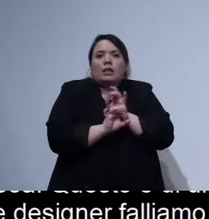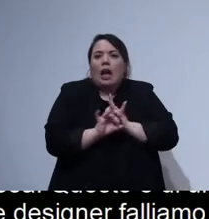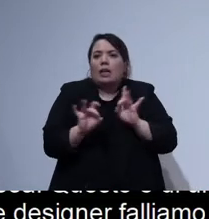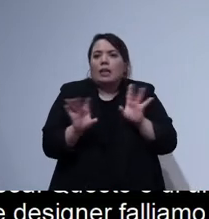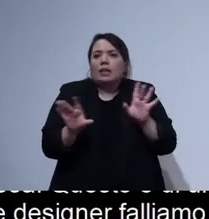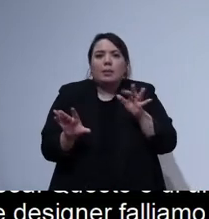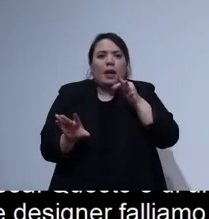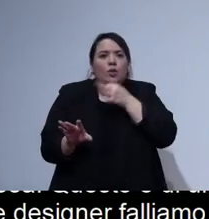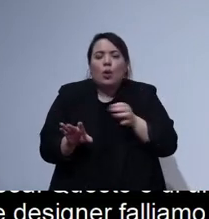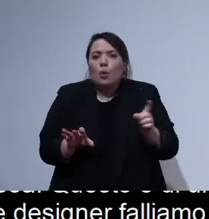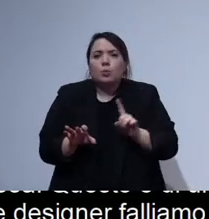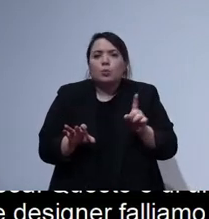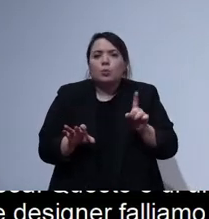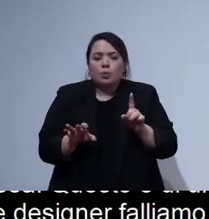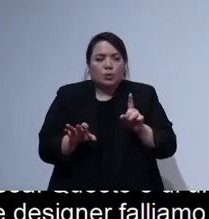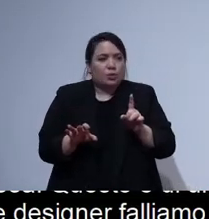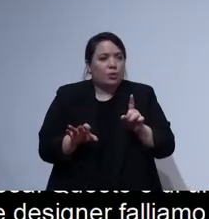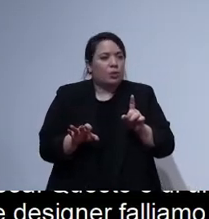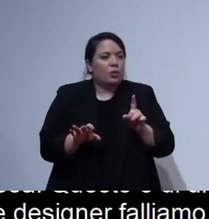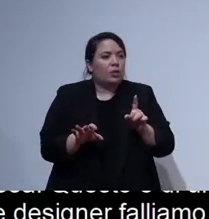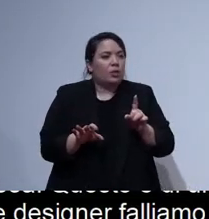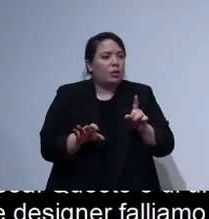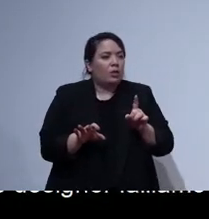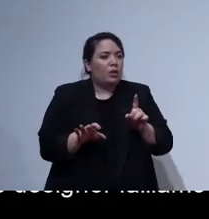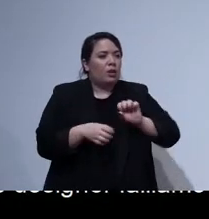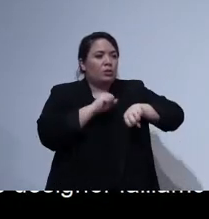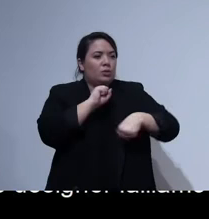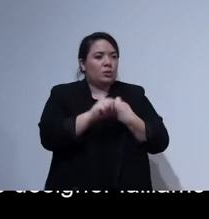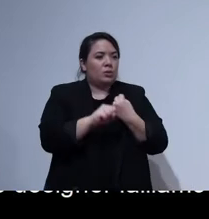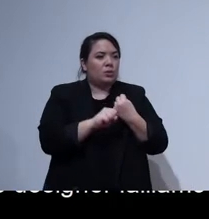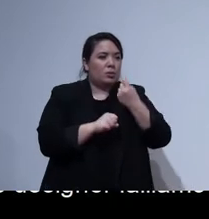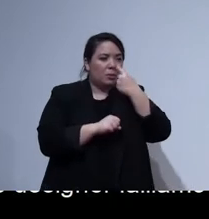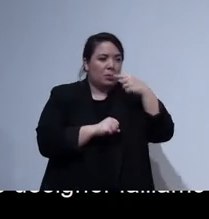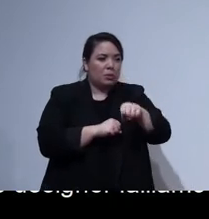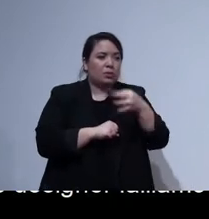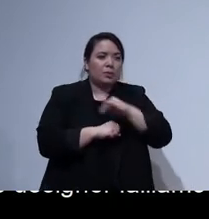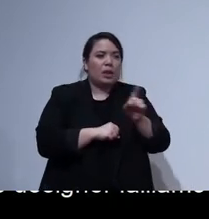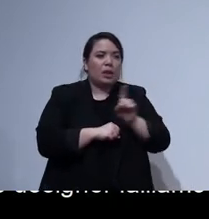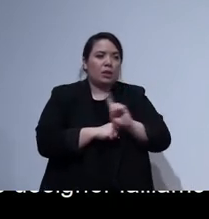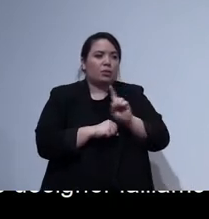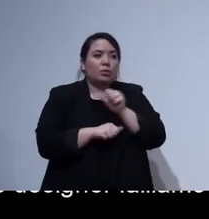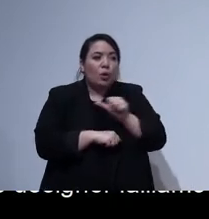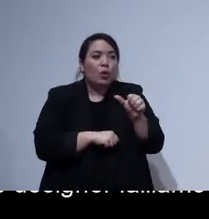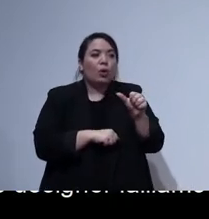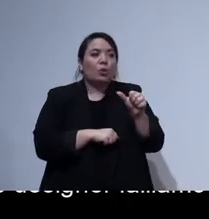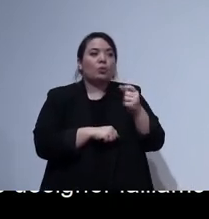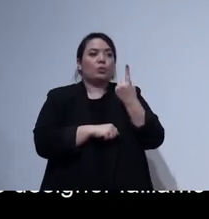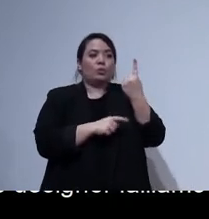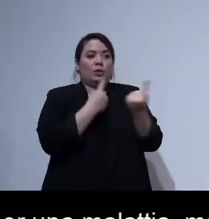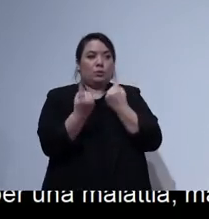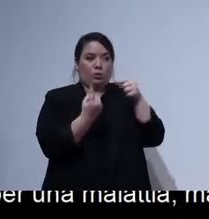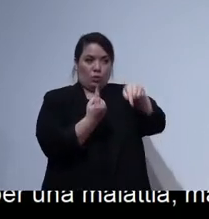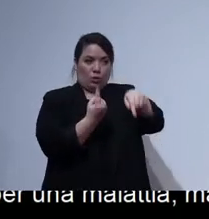malattia, ma semplicemente per una condizione. Quindi sostanzialmente